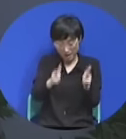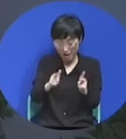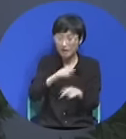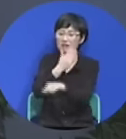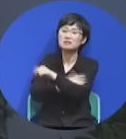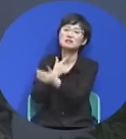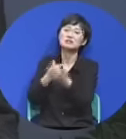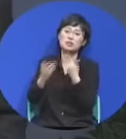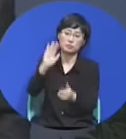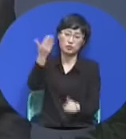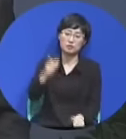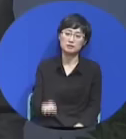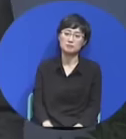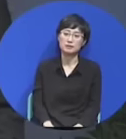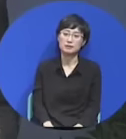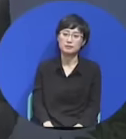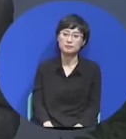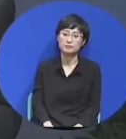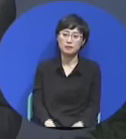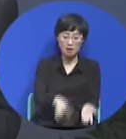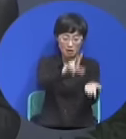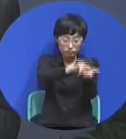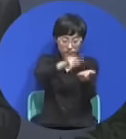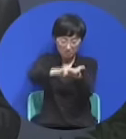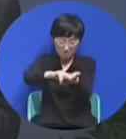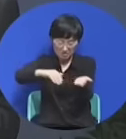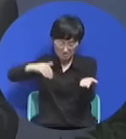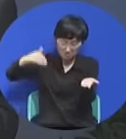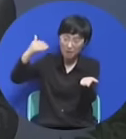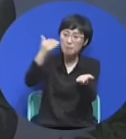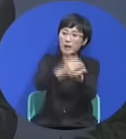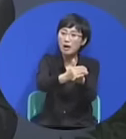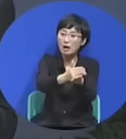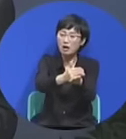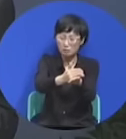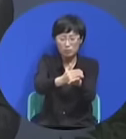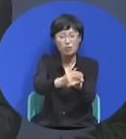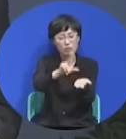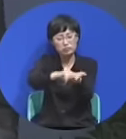여러분 문제 남아 있습니까 많은 문제 여러분이 다가올 수 있습니다